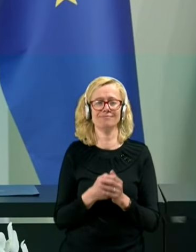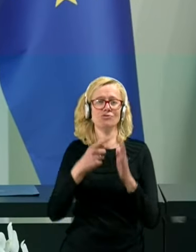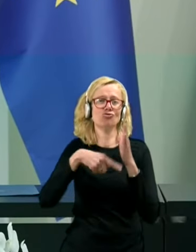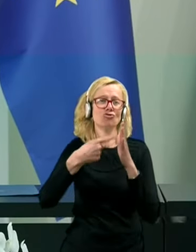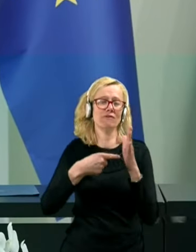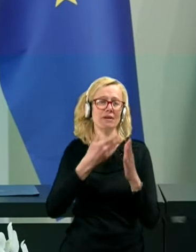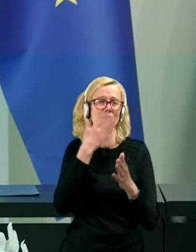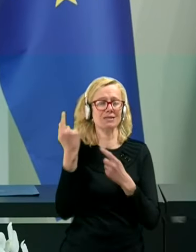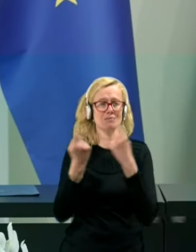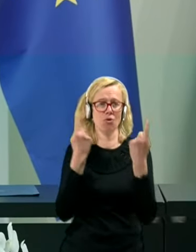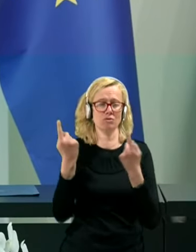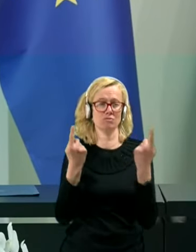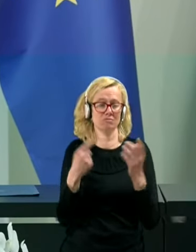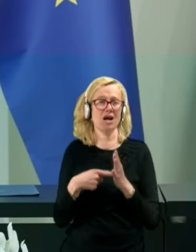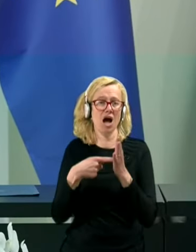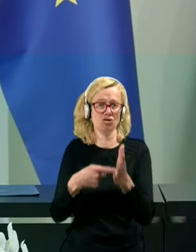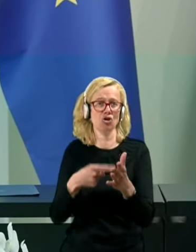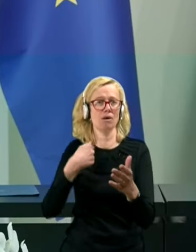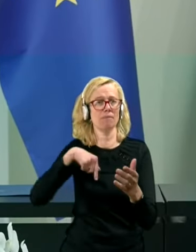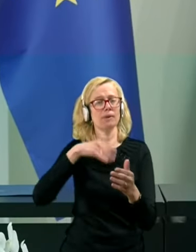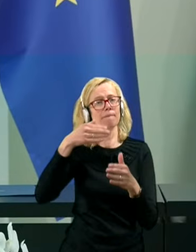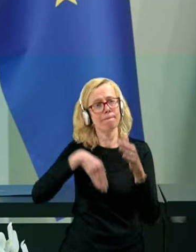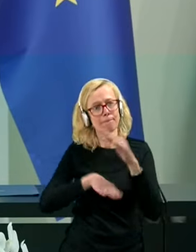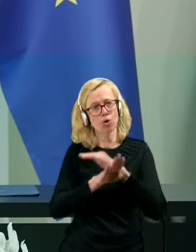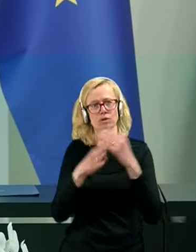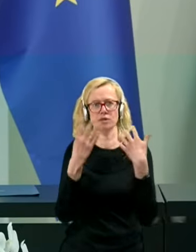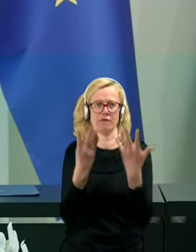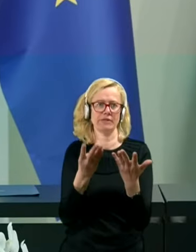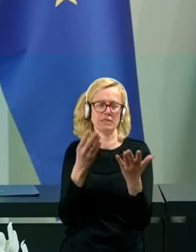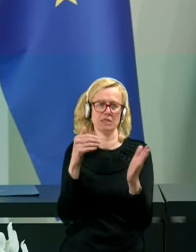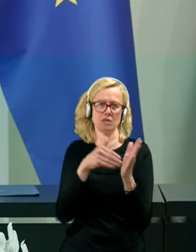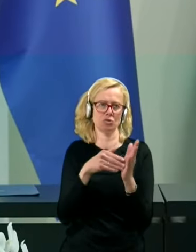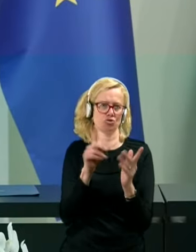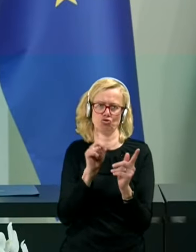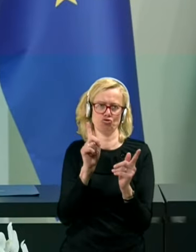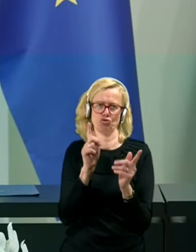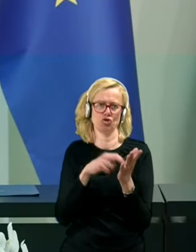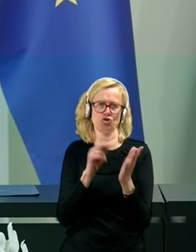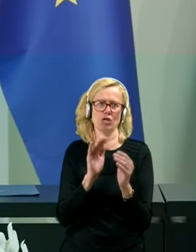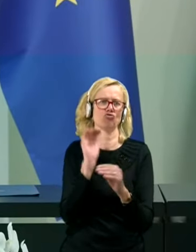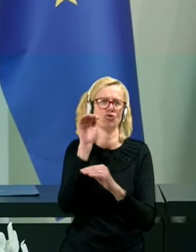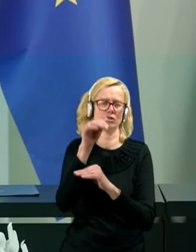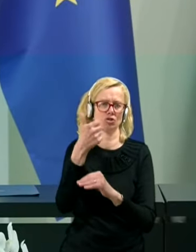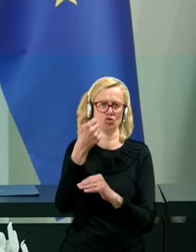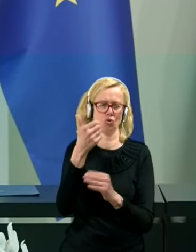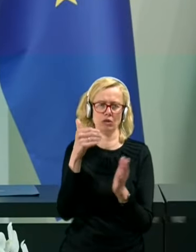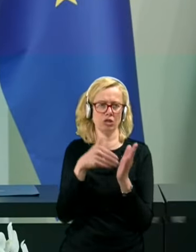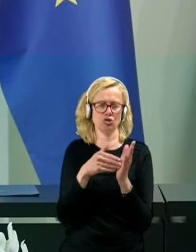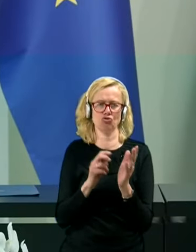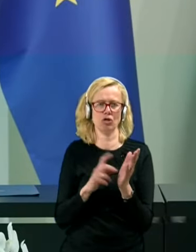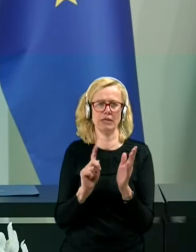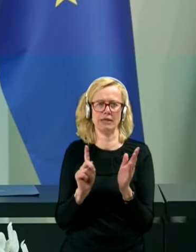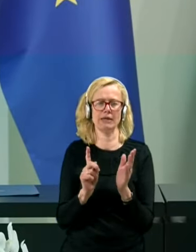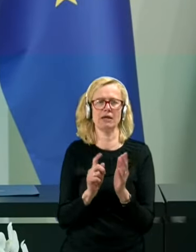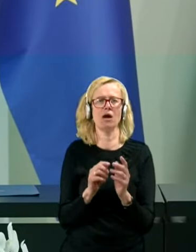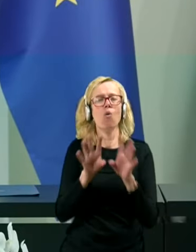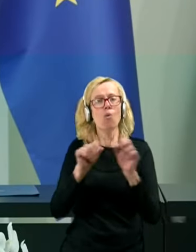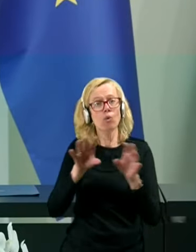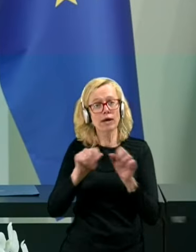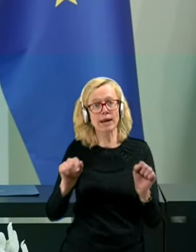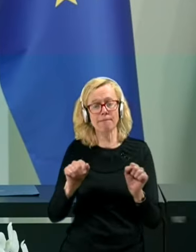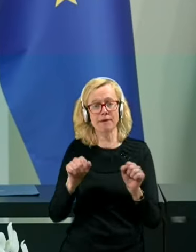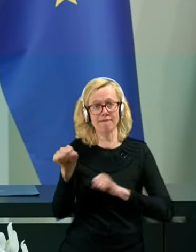Številke brezposeljnih kažejo, da smo pod 90 tisoč, nismo šli niti čez 100 tisoč in za okrepi, ki jih je vlada